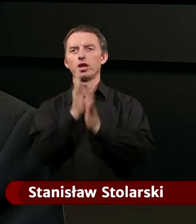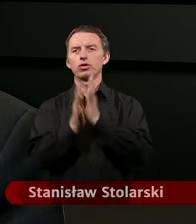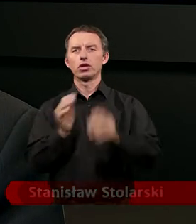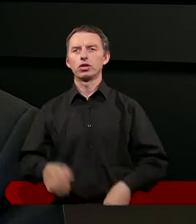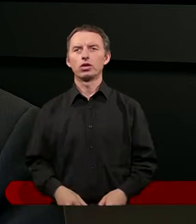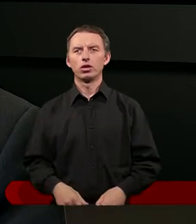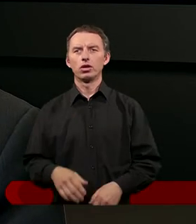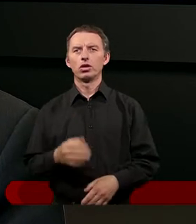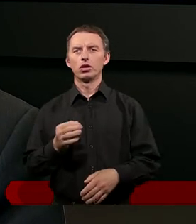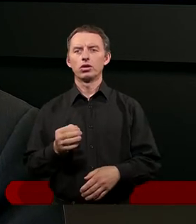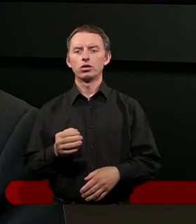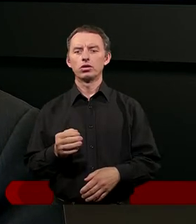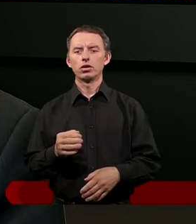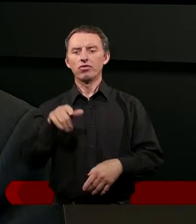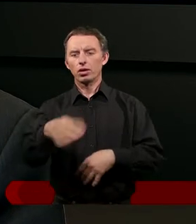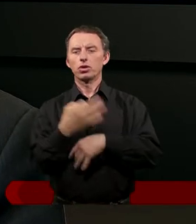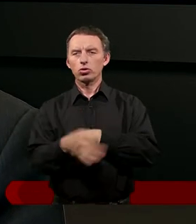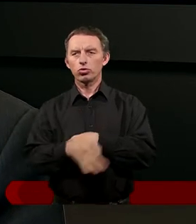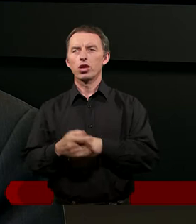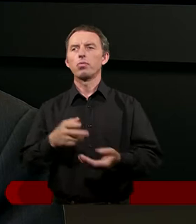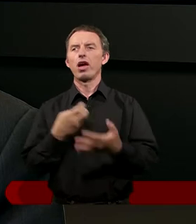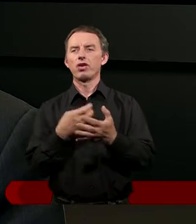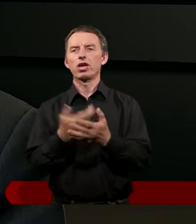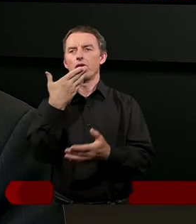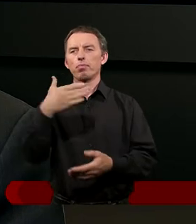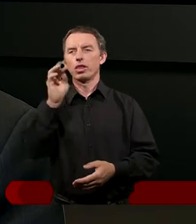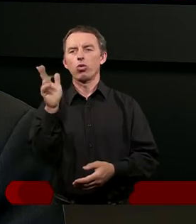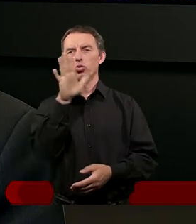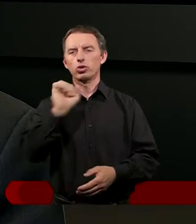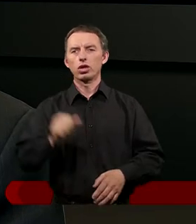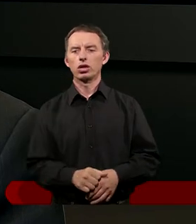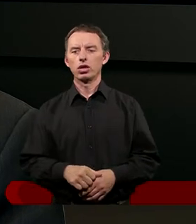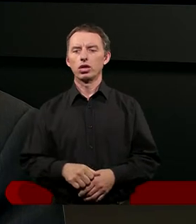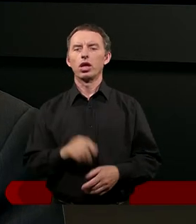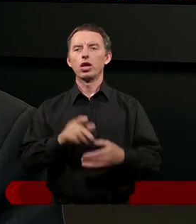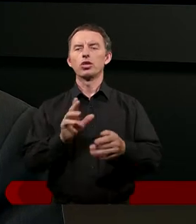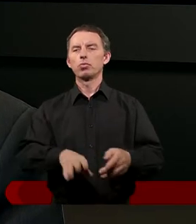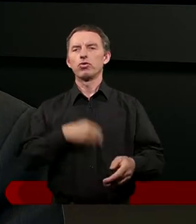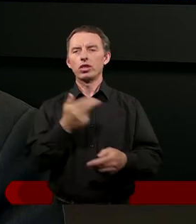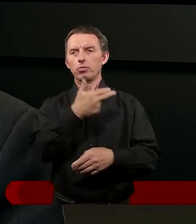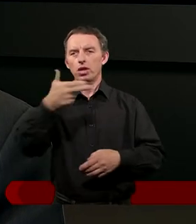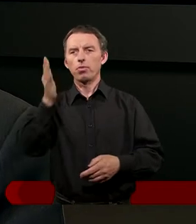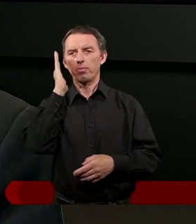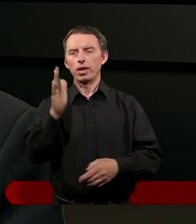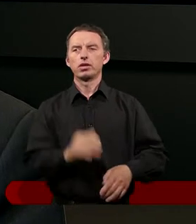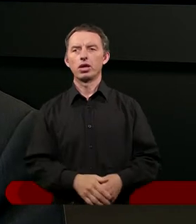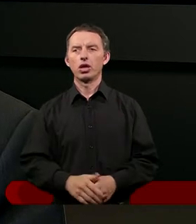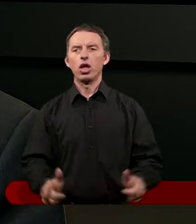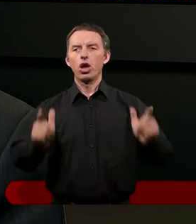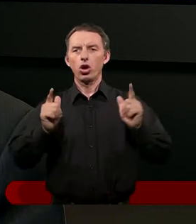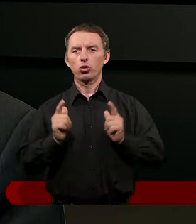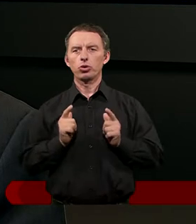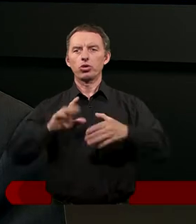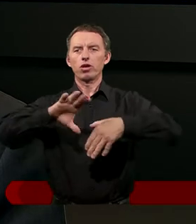Leśnej. Studiujemy Ewangelię Mateusza, a dzisiejszym tematem będzie